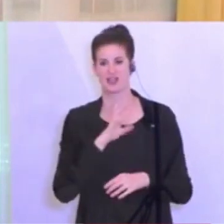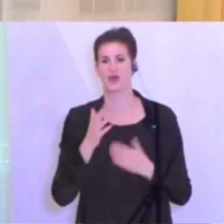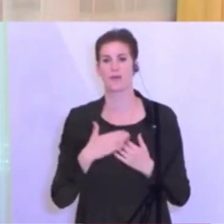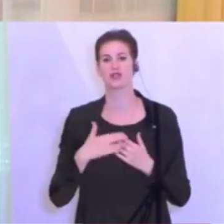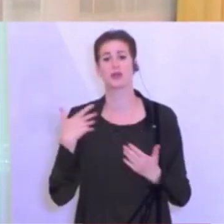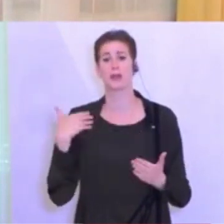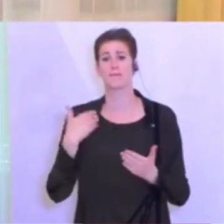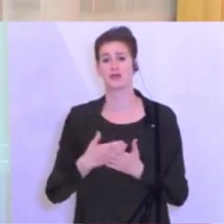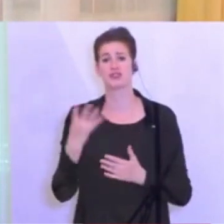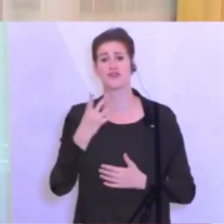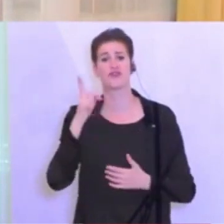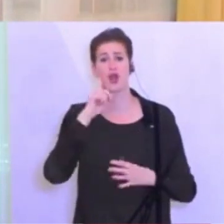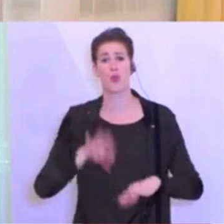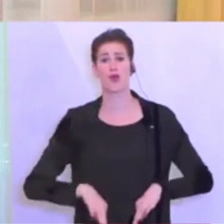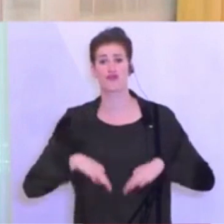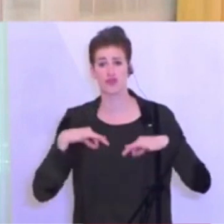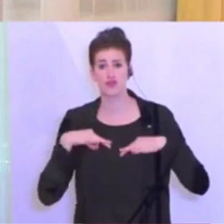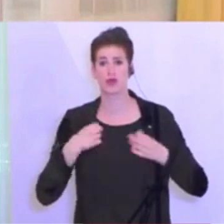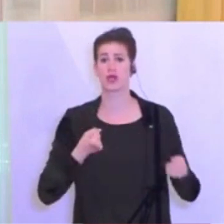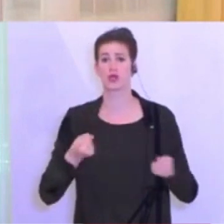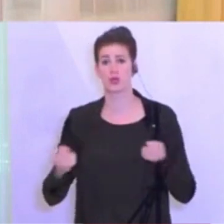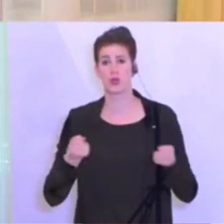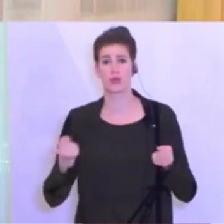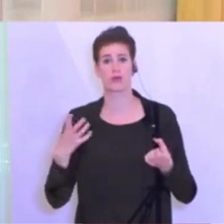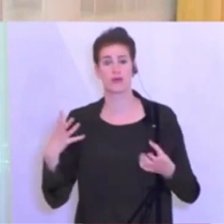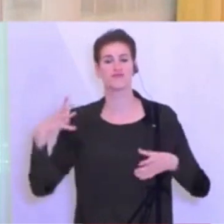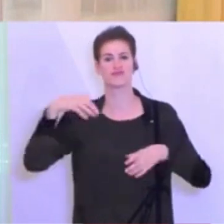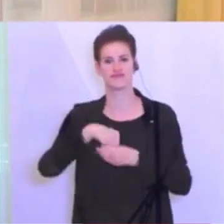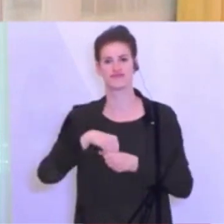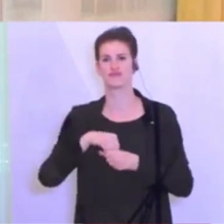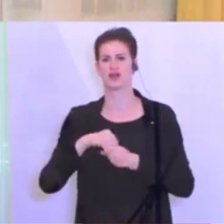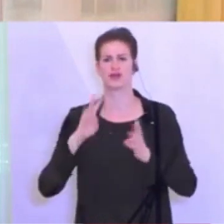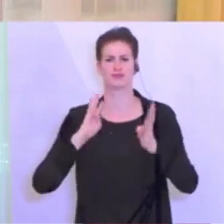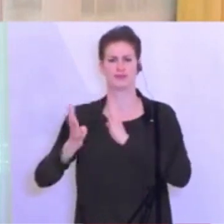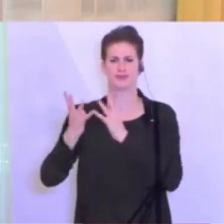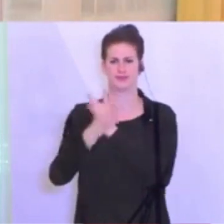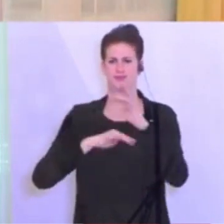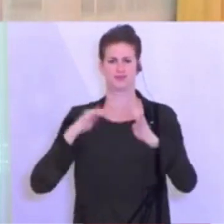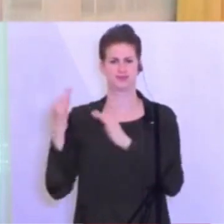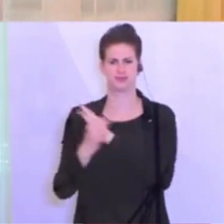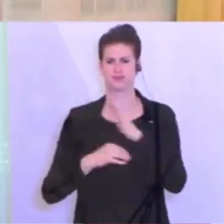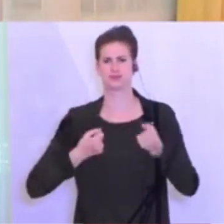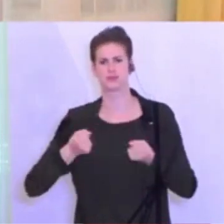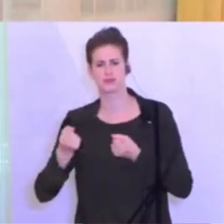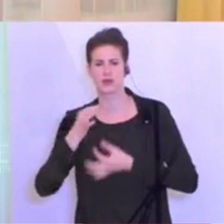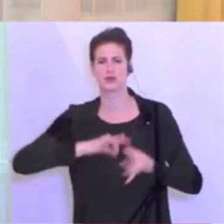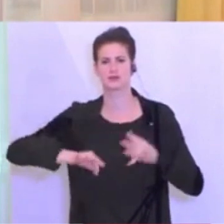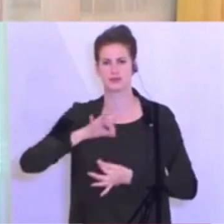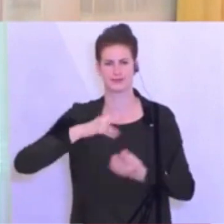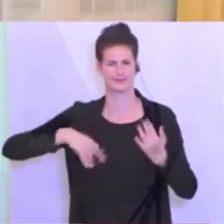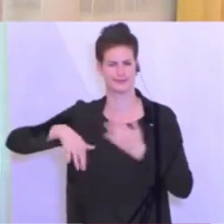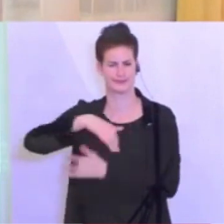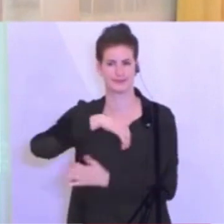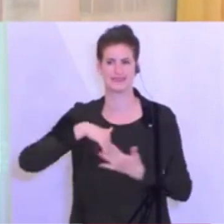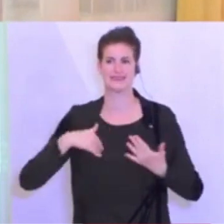um vier Uhr früh in einer Club-Disco unterwegs bist, tausend Menschen eng tanzend unterwegs sind, dann